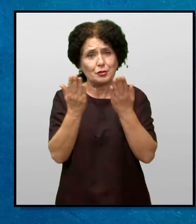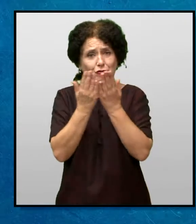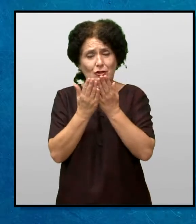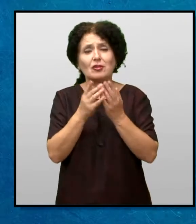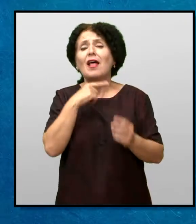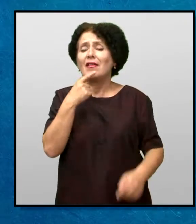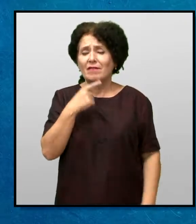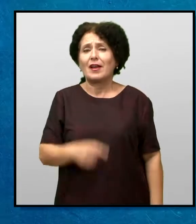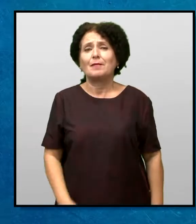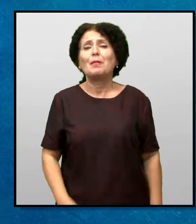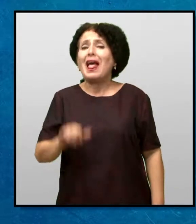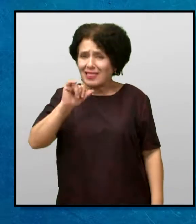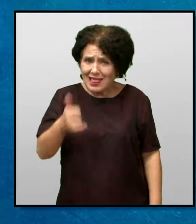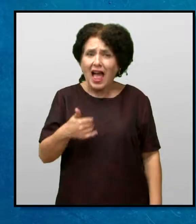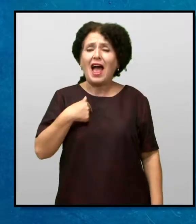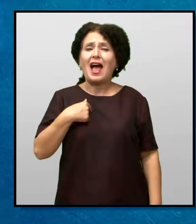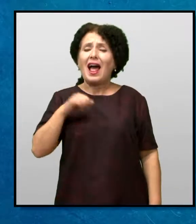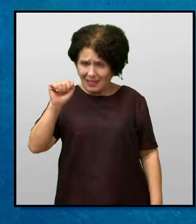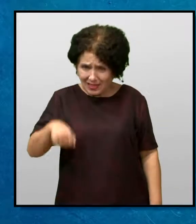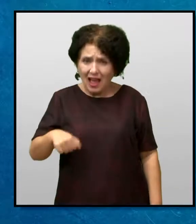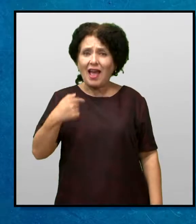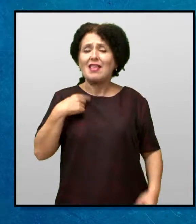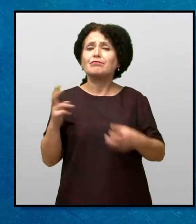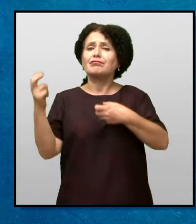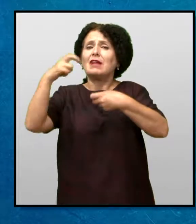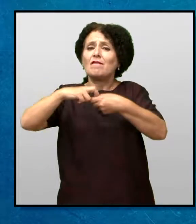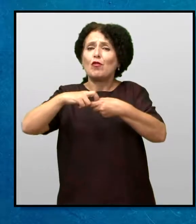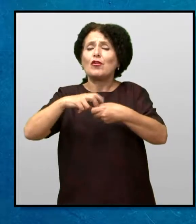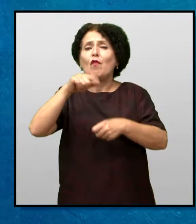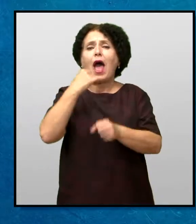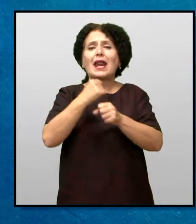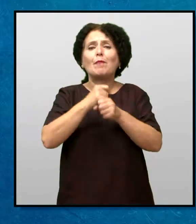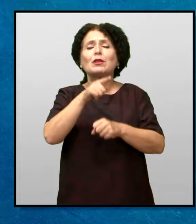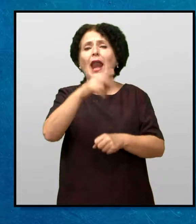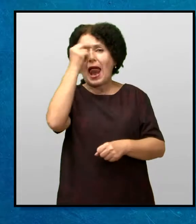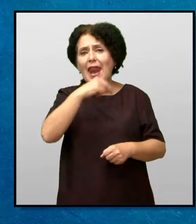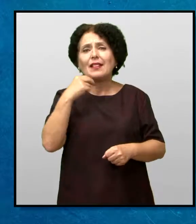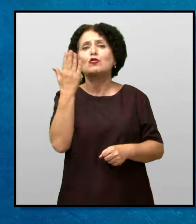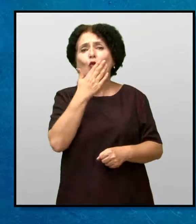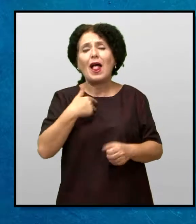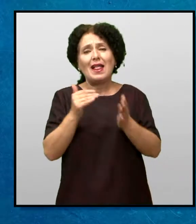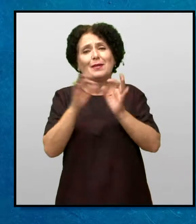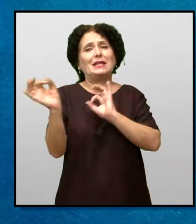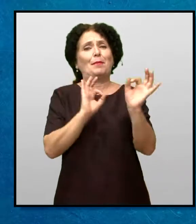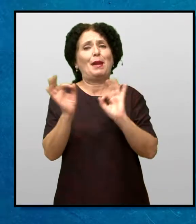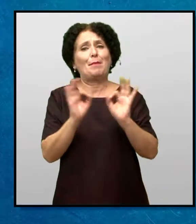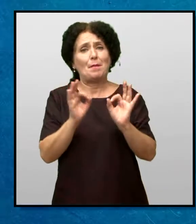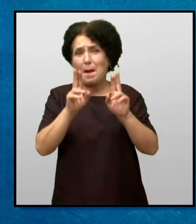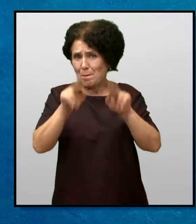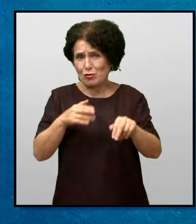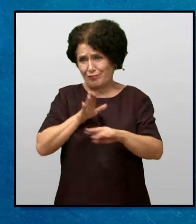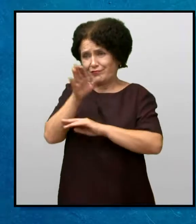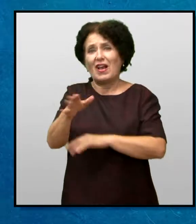Праша госпоге Еванс Да Јас се включив во работата На неделното училиште И треба да се подготвам